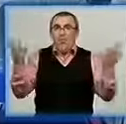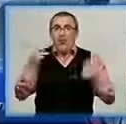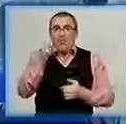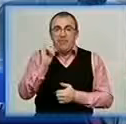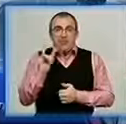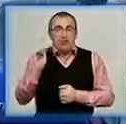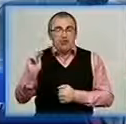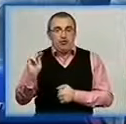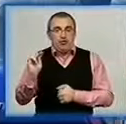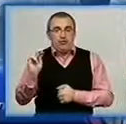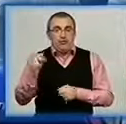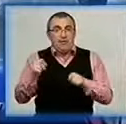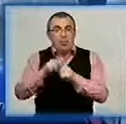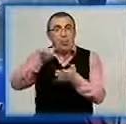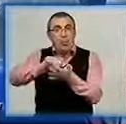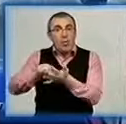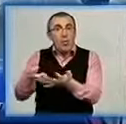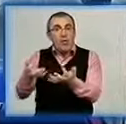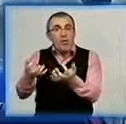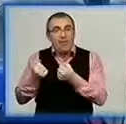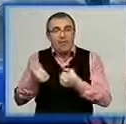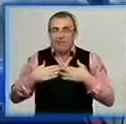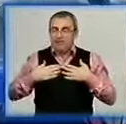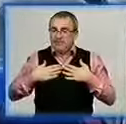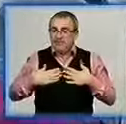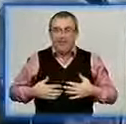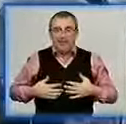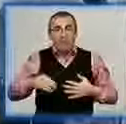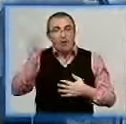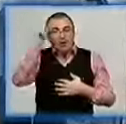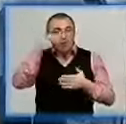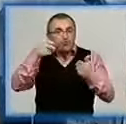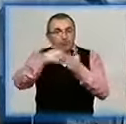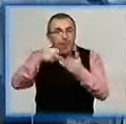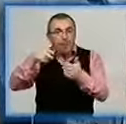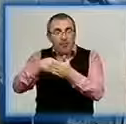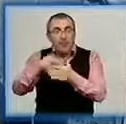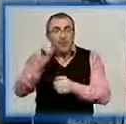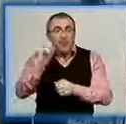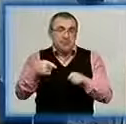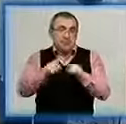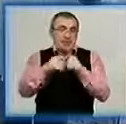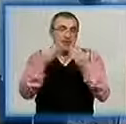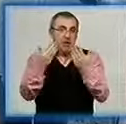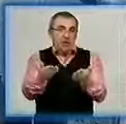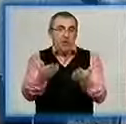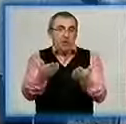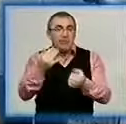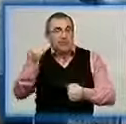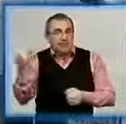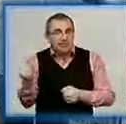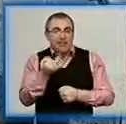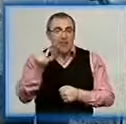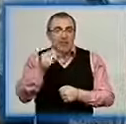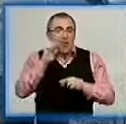Всі учасники отримали купу задоволення, навчилися штампувати. Піч вийшла ось такою, цікавою,